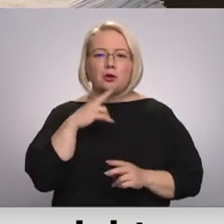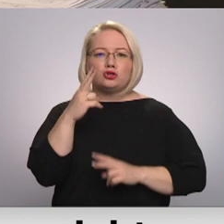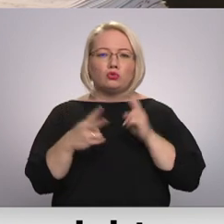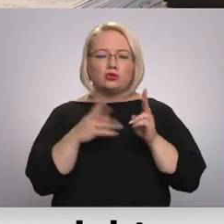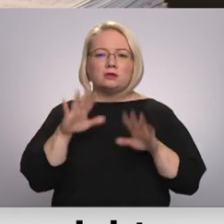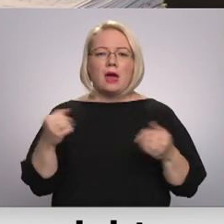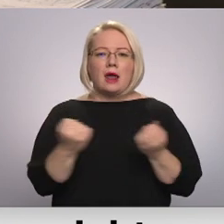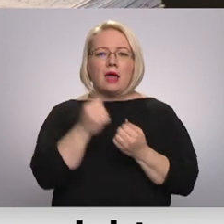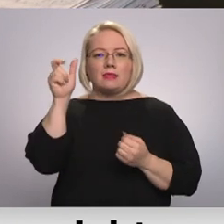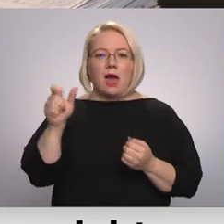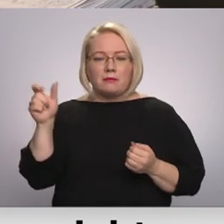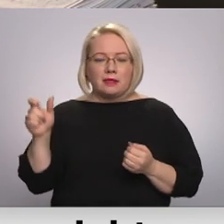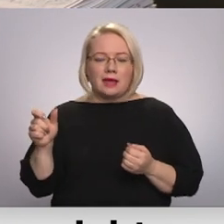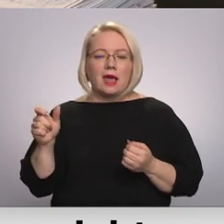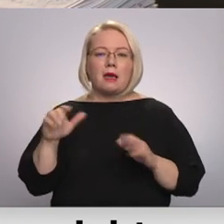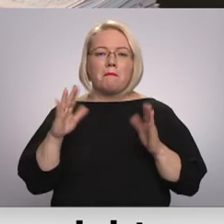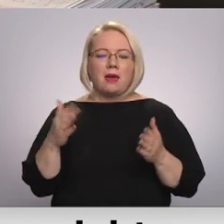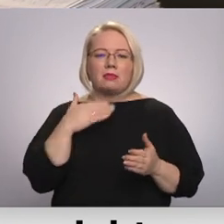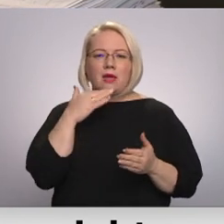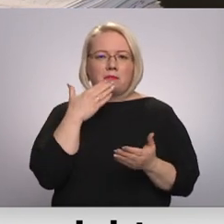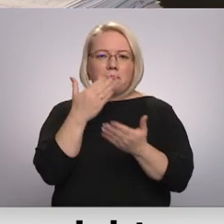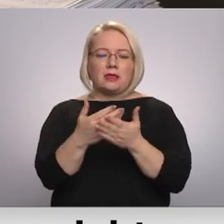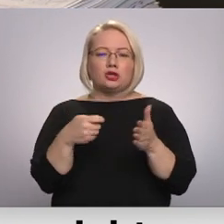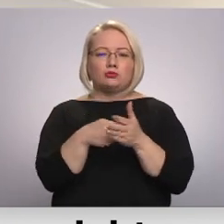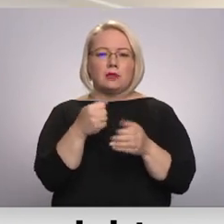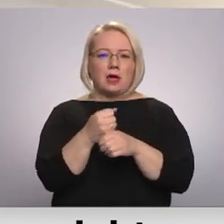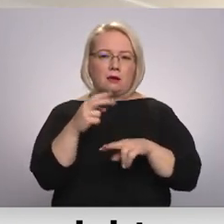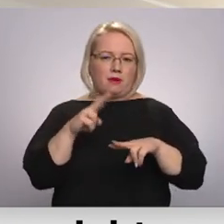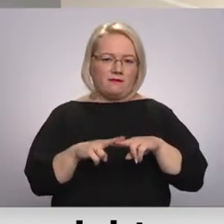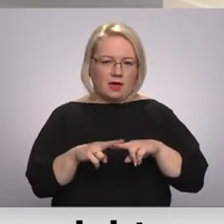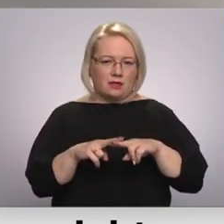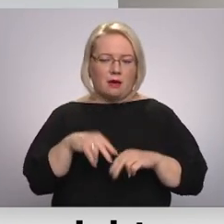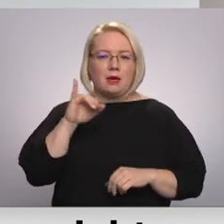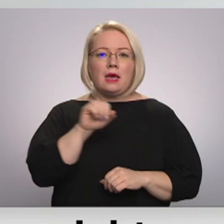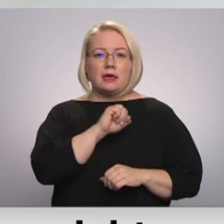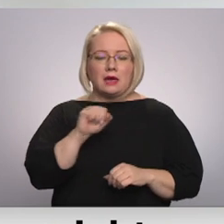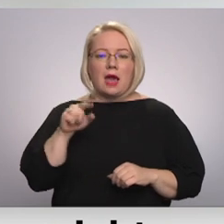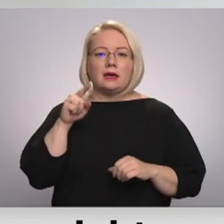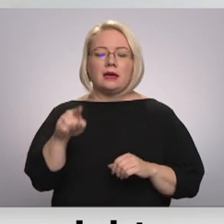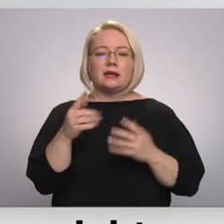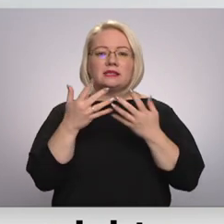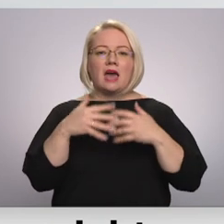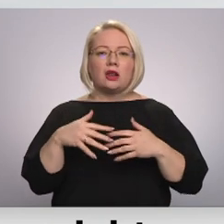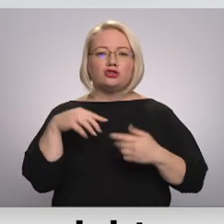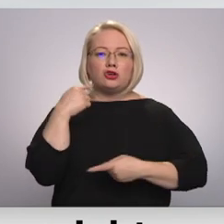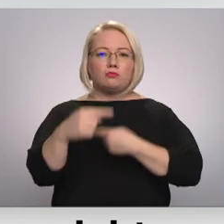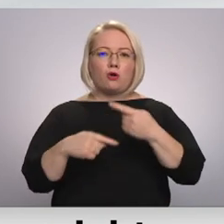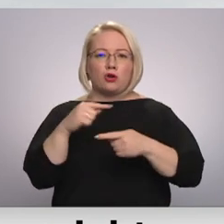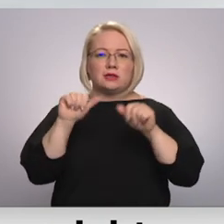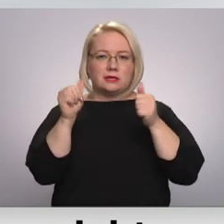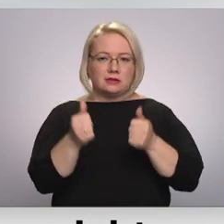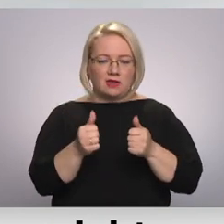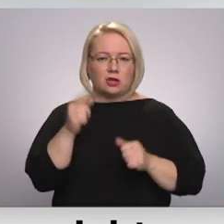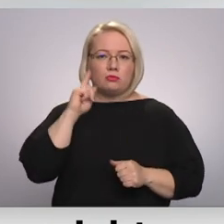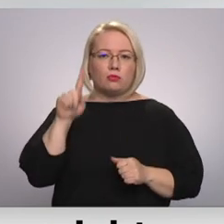roku trūkumu, bet nes teica pieteikties subsidētajām darba vietām. Jā, tas sarežģīts procesi izveidojies, protams,